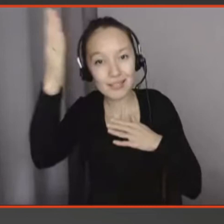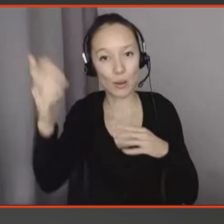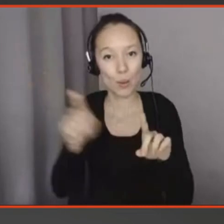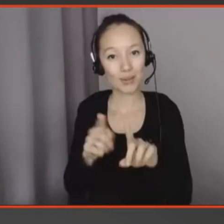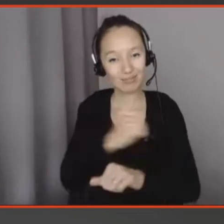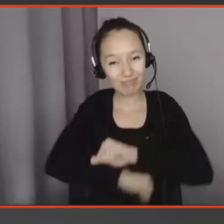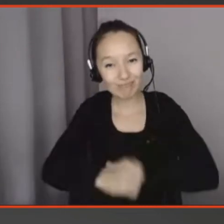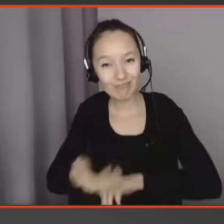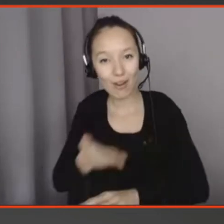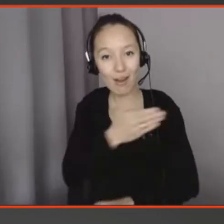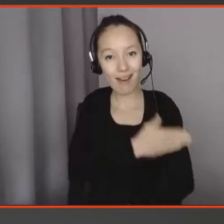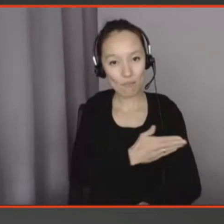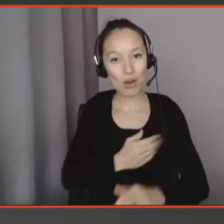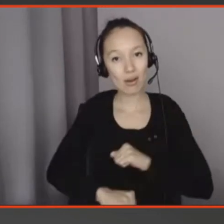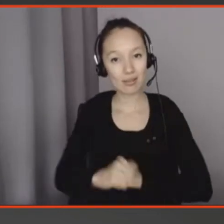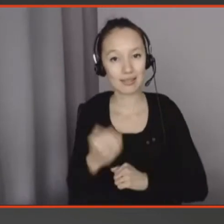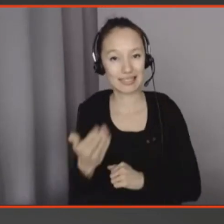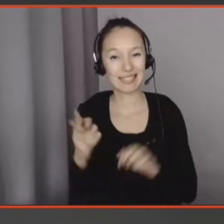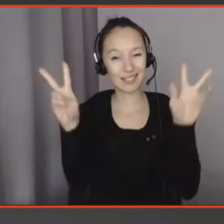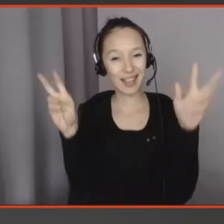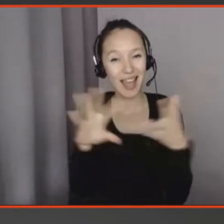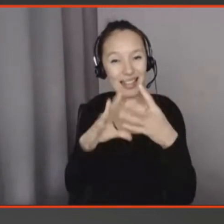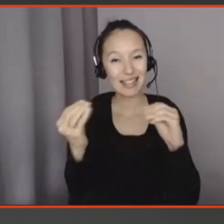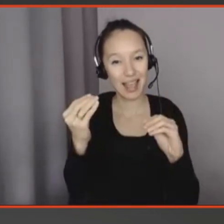avec ce qu'on appelle les design fiction probes comme celui-là.